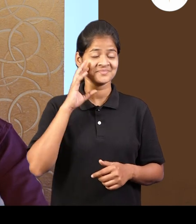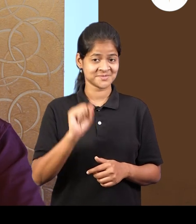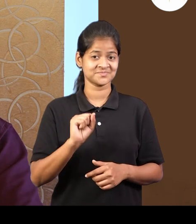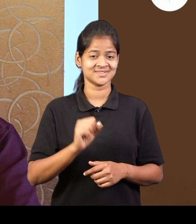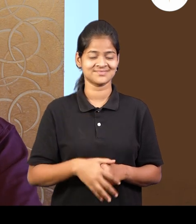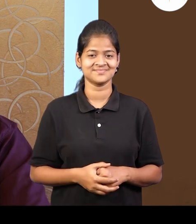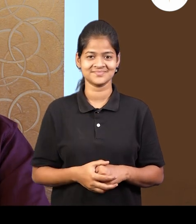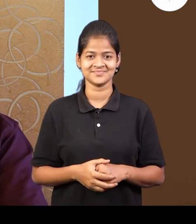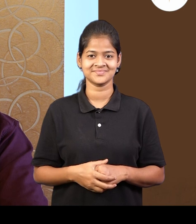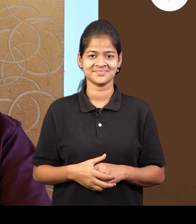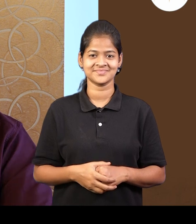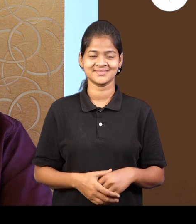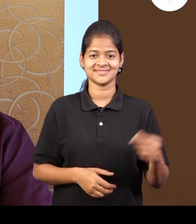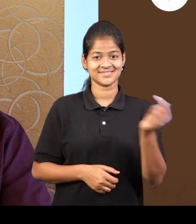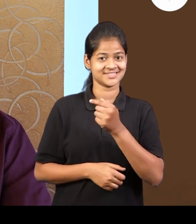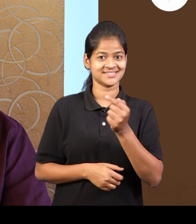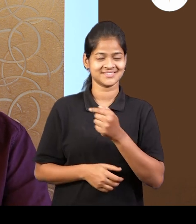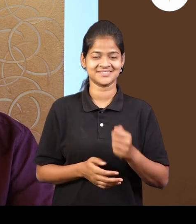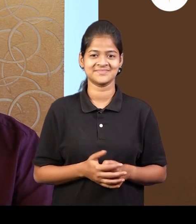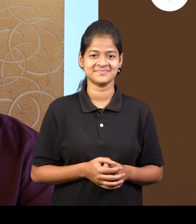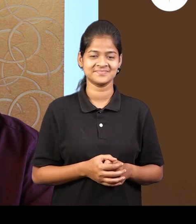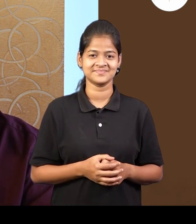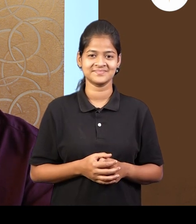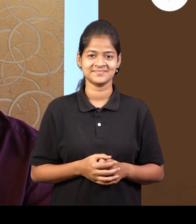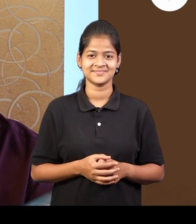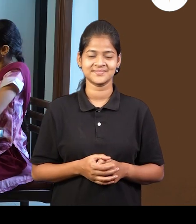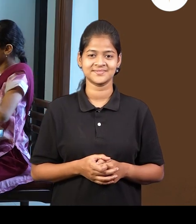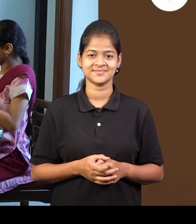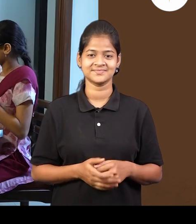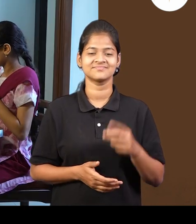हों है हेगे